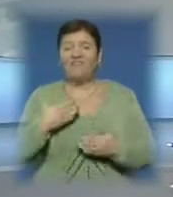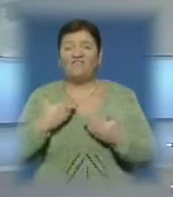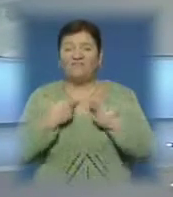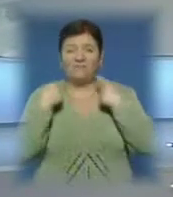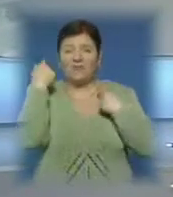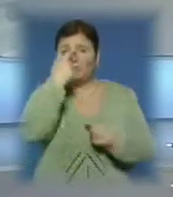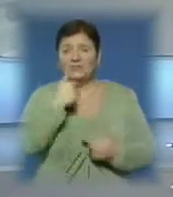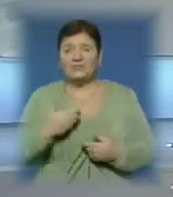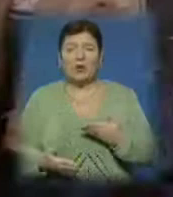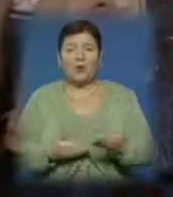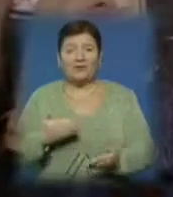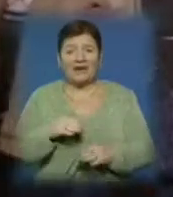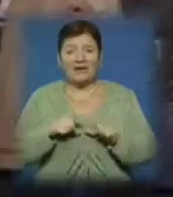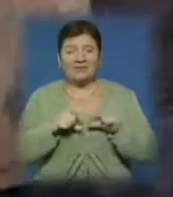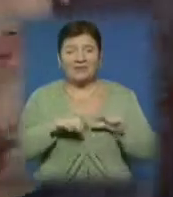школярів з ліхтариками.